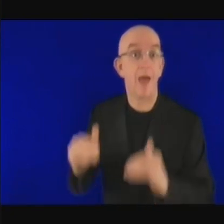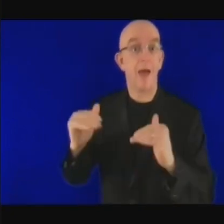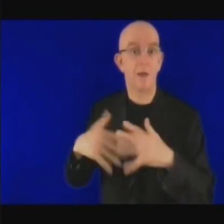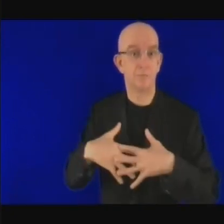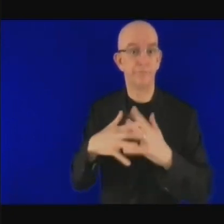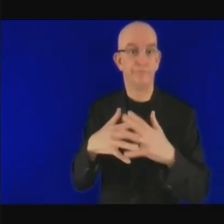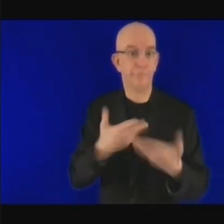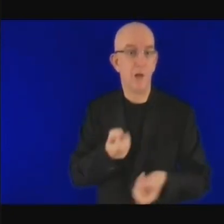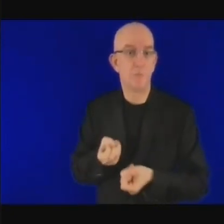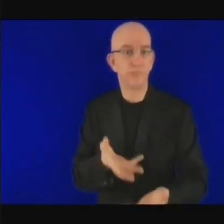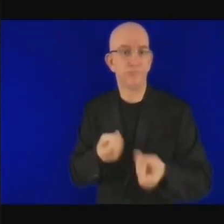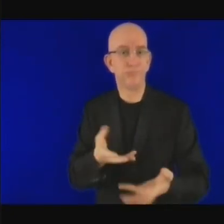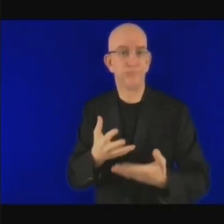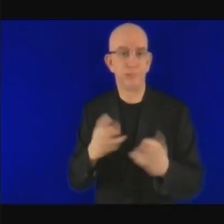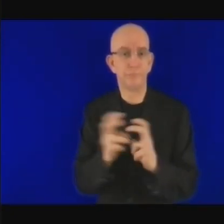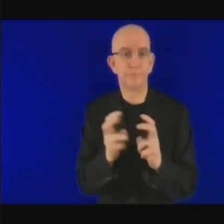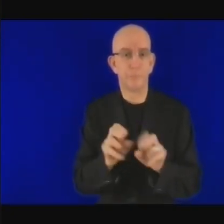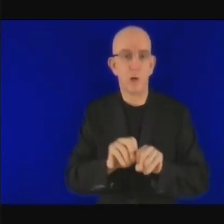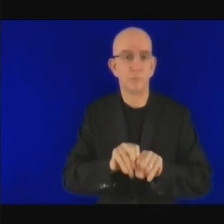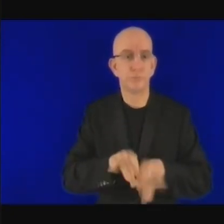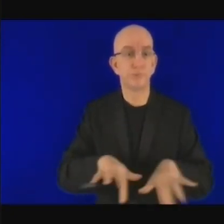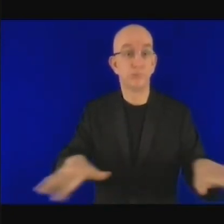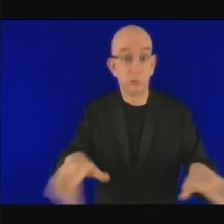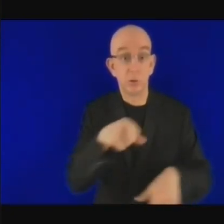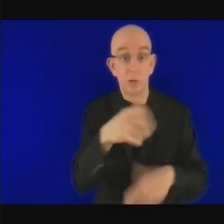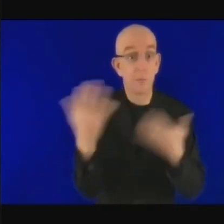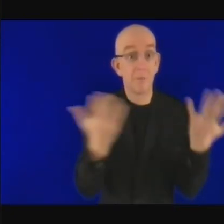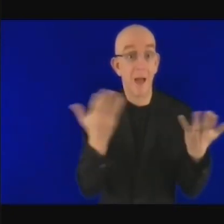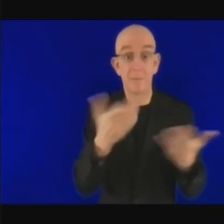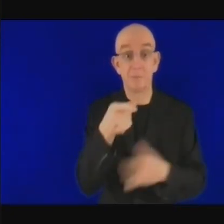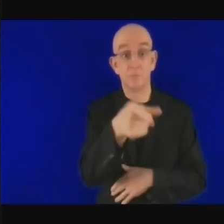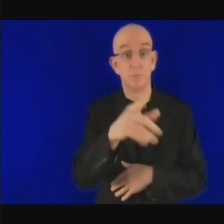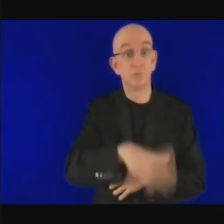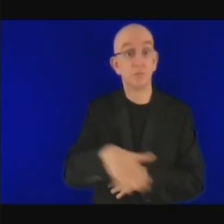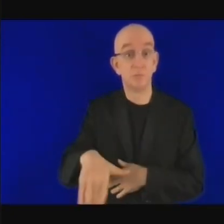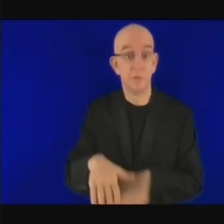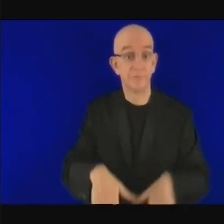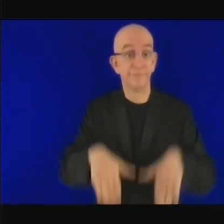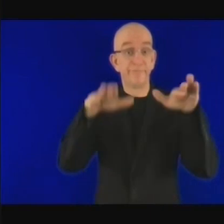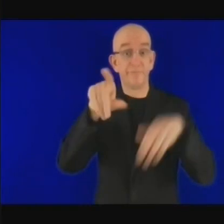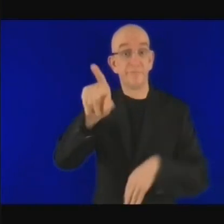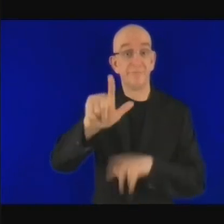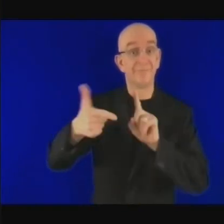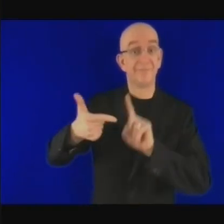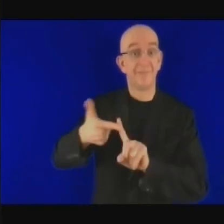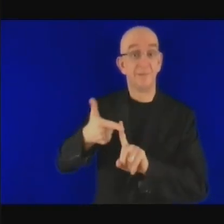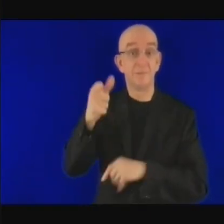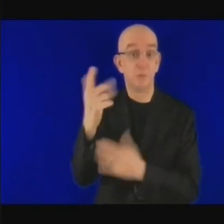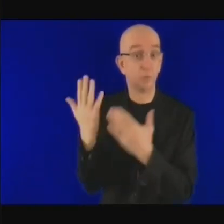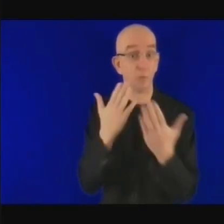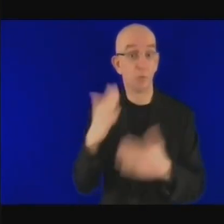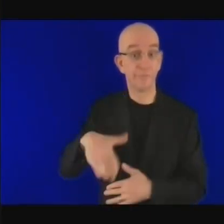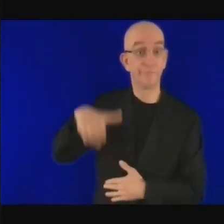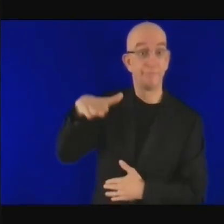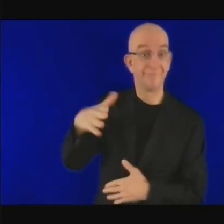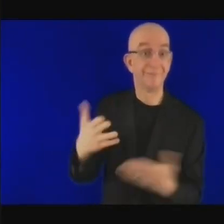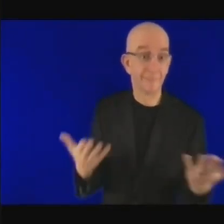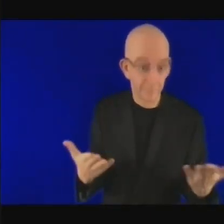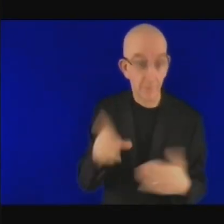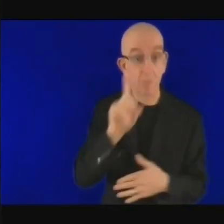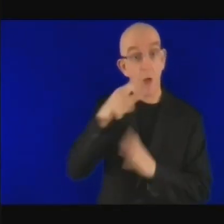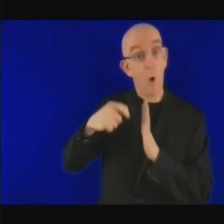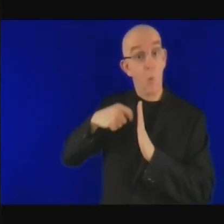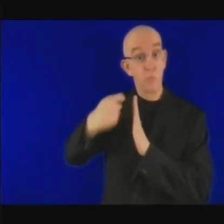Turkana le plus grand projet éolien en Afrique il a fallu 15 ans pour que ce projet du lac Turkana commence à produire de l